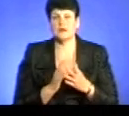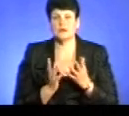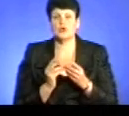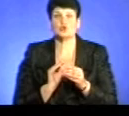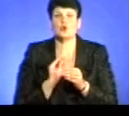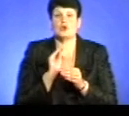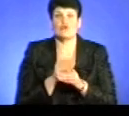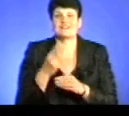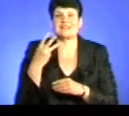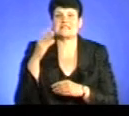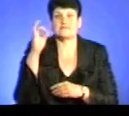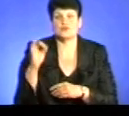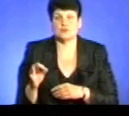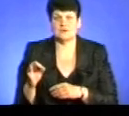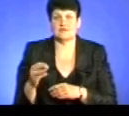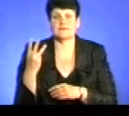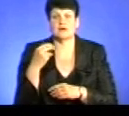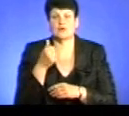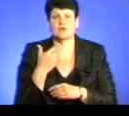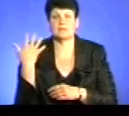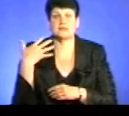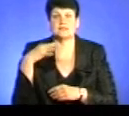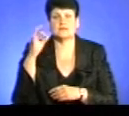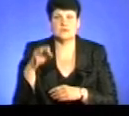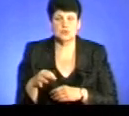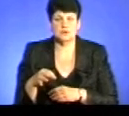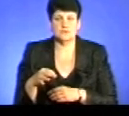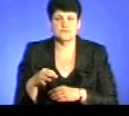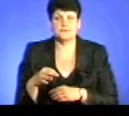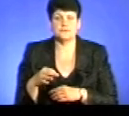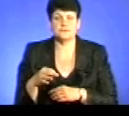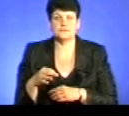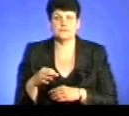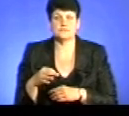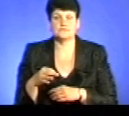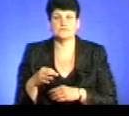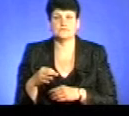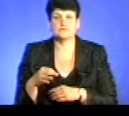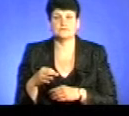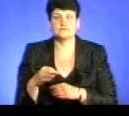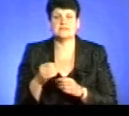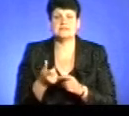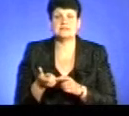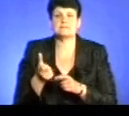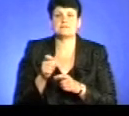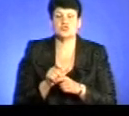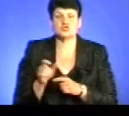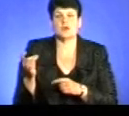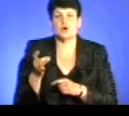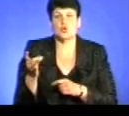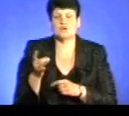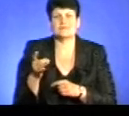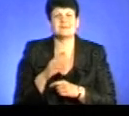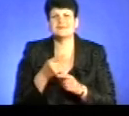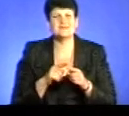дораховується 30%, в три роки 50%. Тобто, це збільшення розмірів не